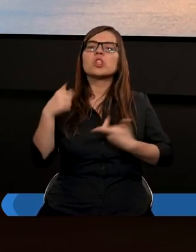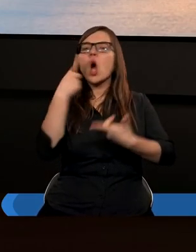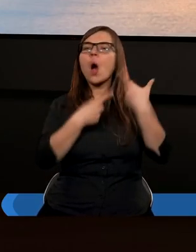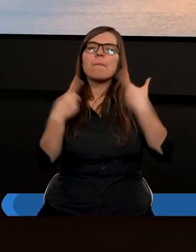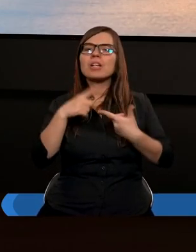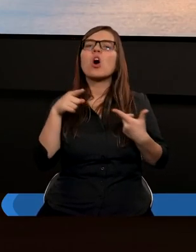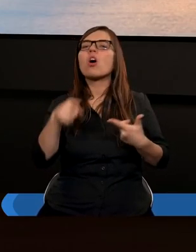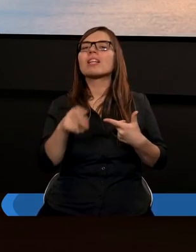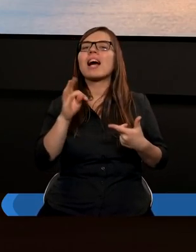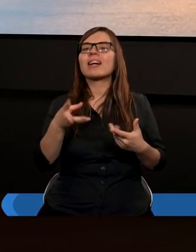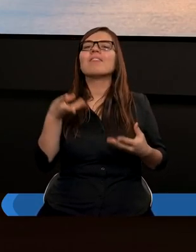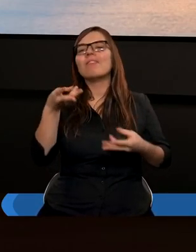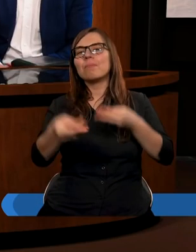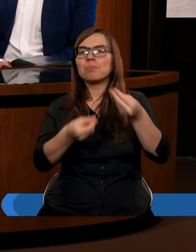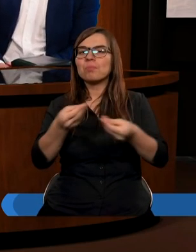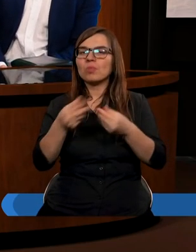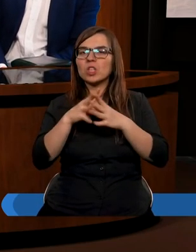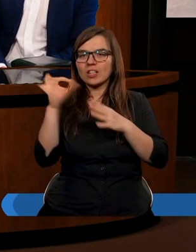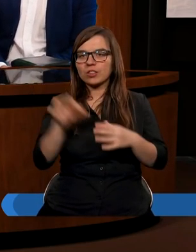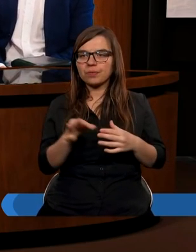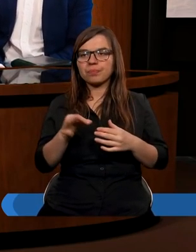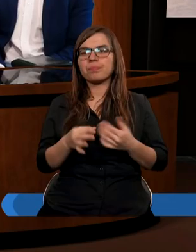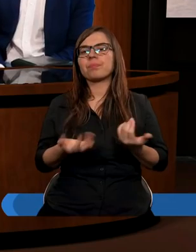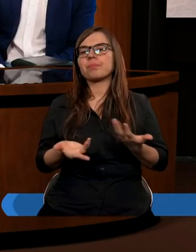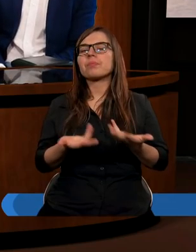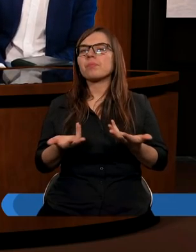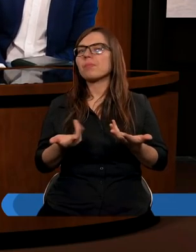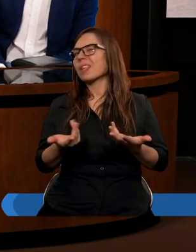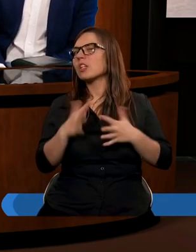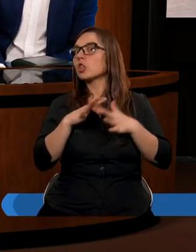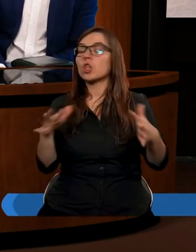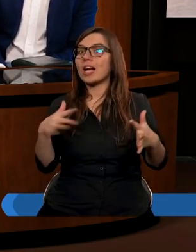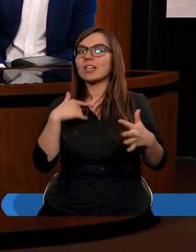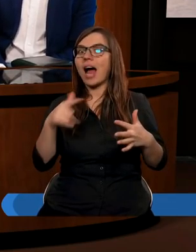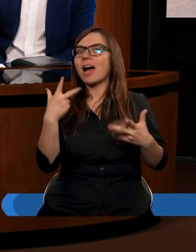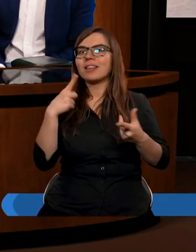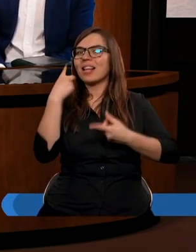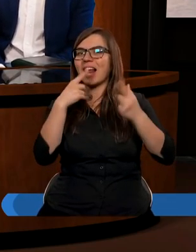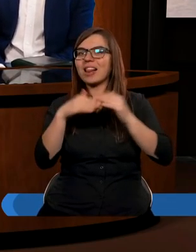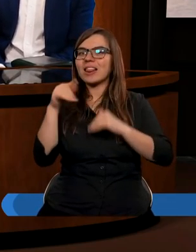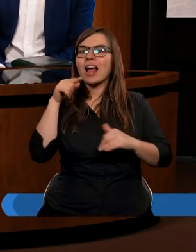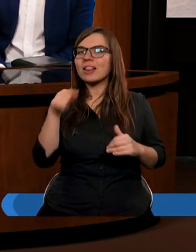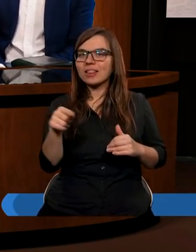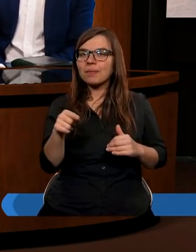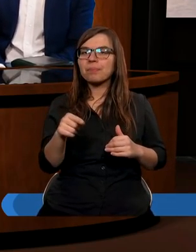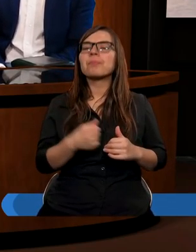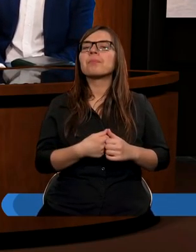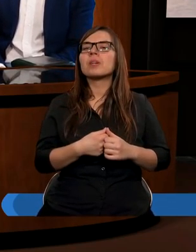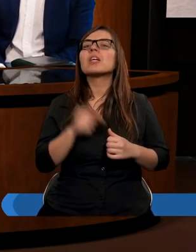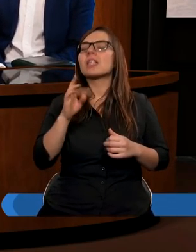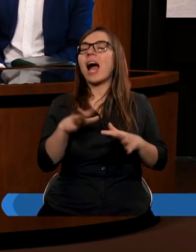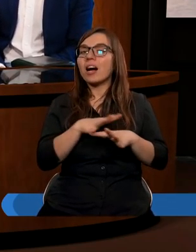myślicie o takim finansowaniu? Proszę. Ja się nad tym nie zastanawiałem tak